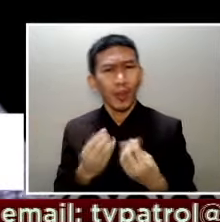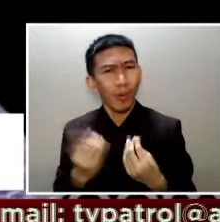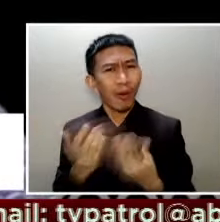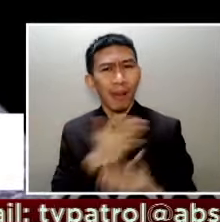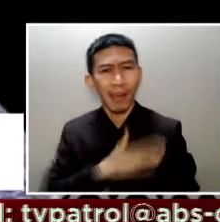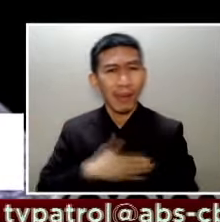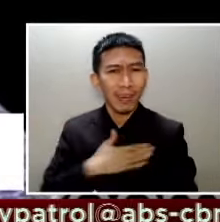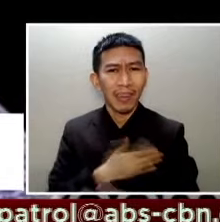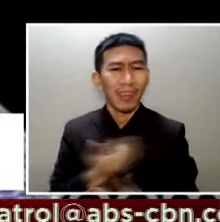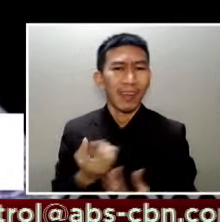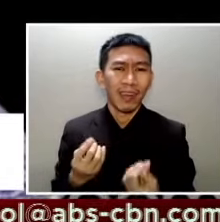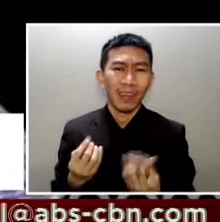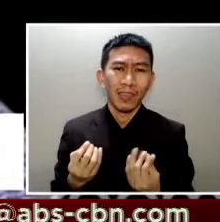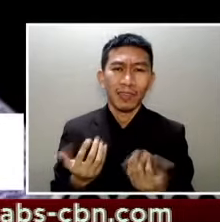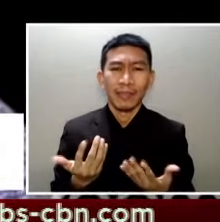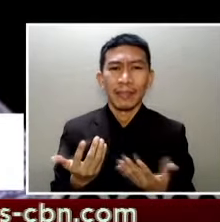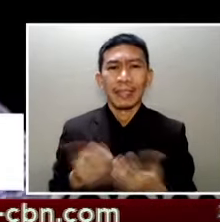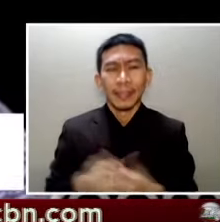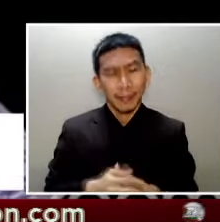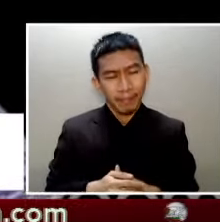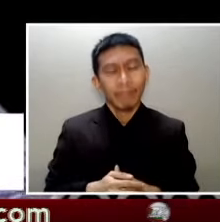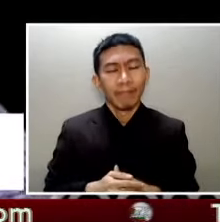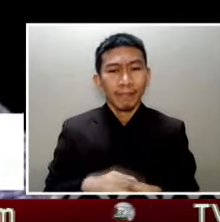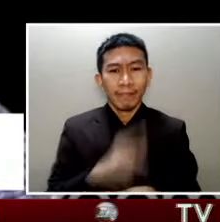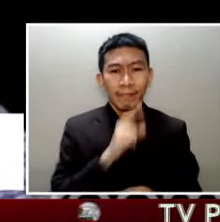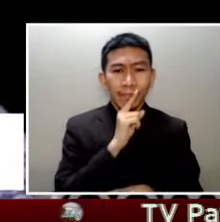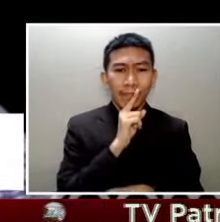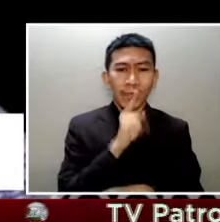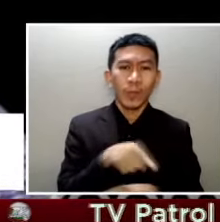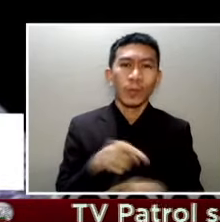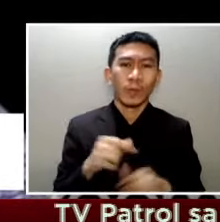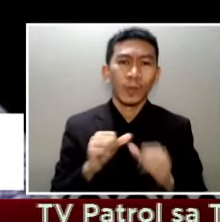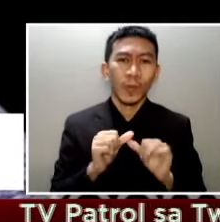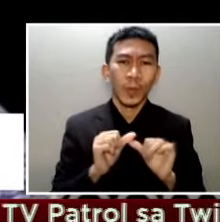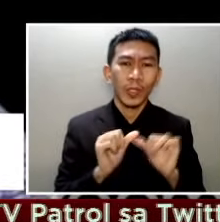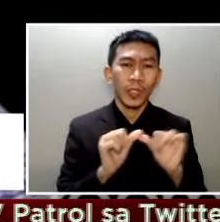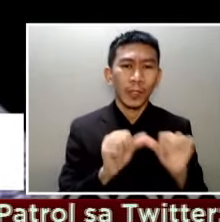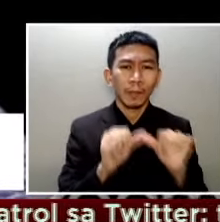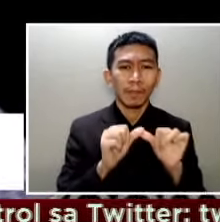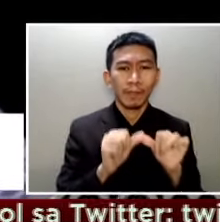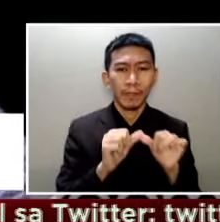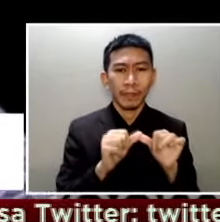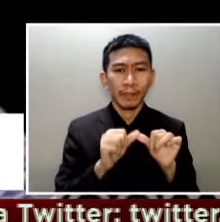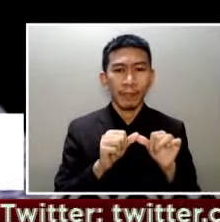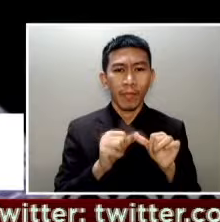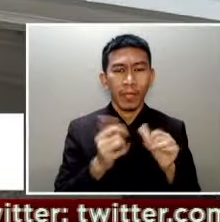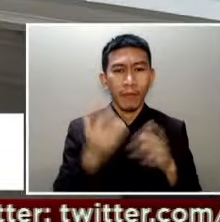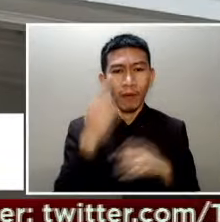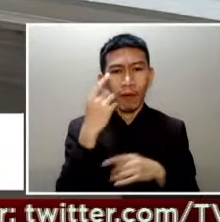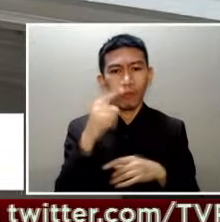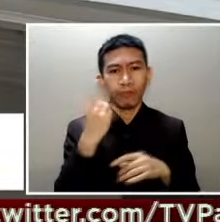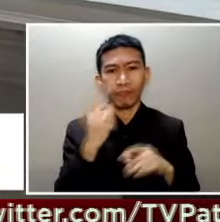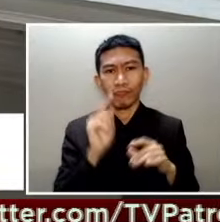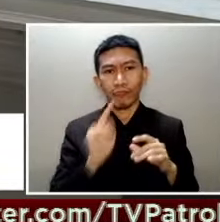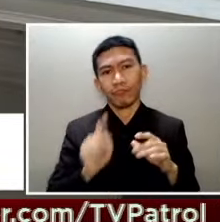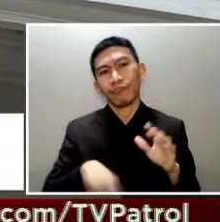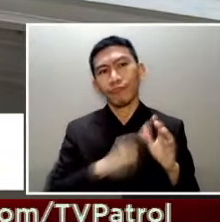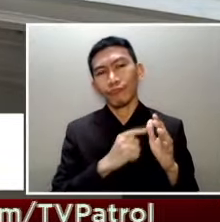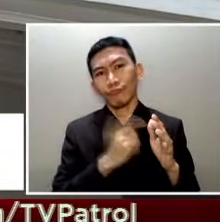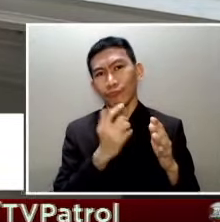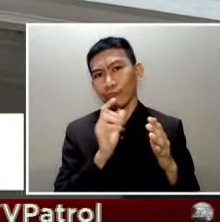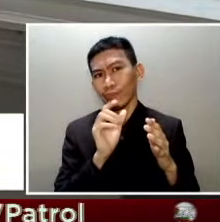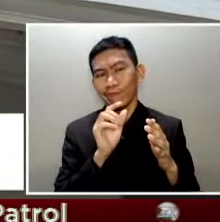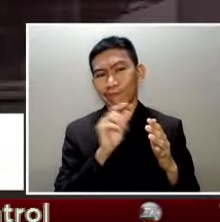the state looking for talagang it's a continuation of its crackdown Una nang